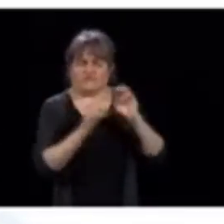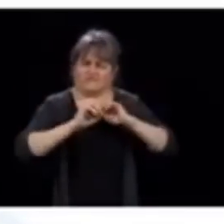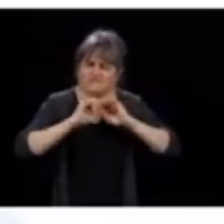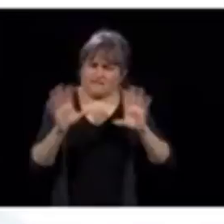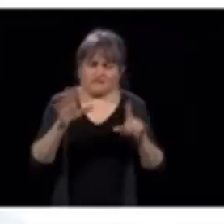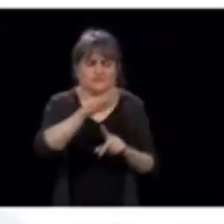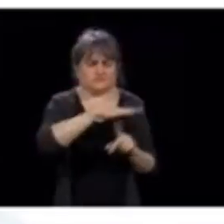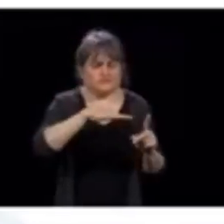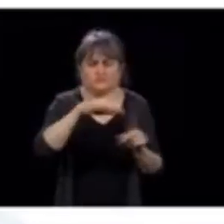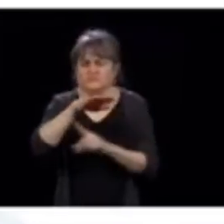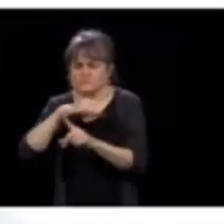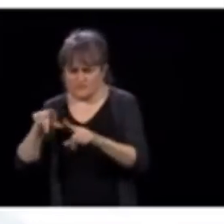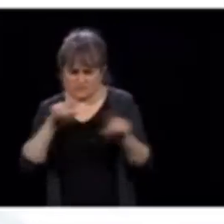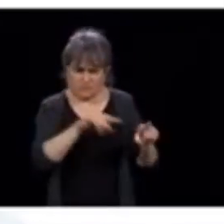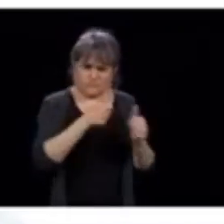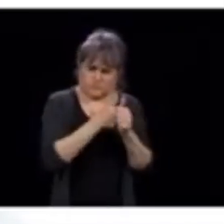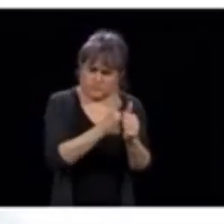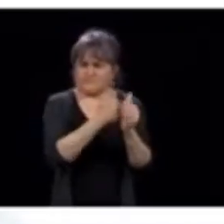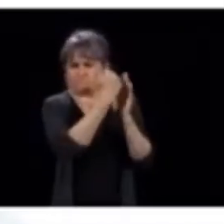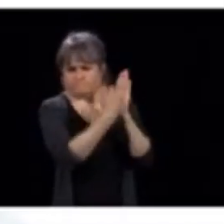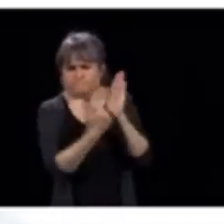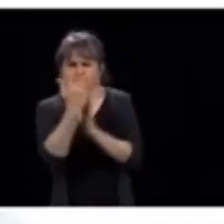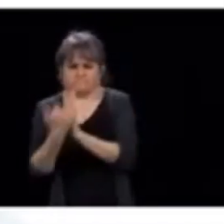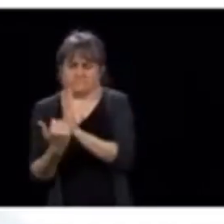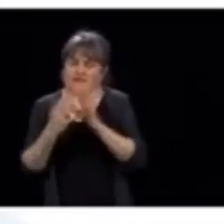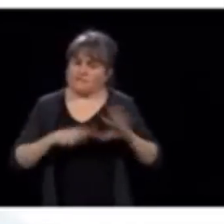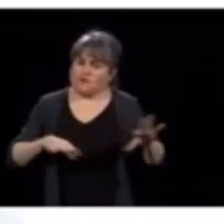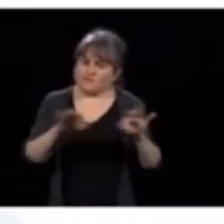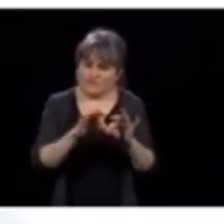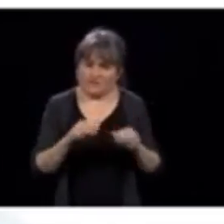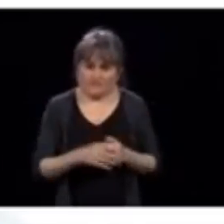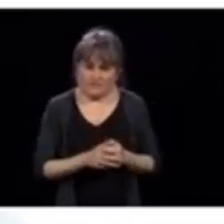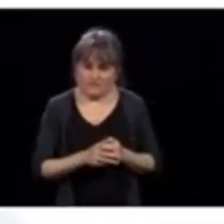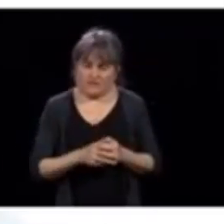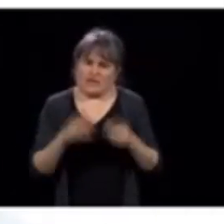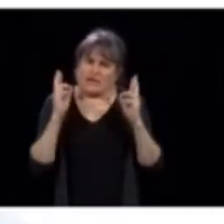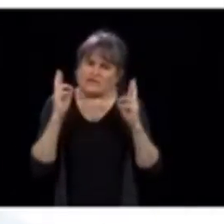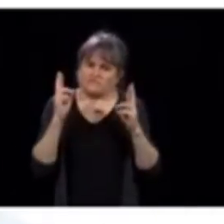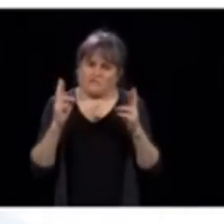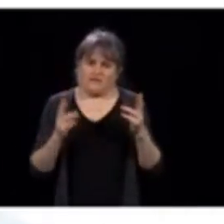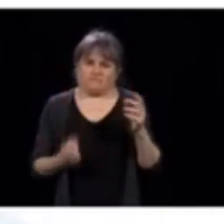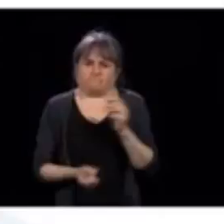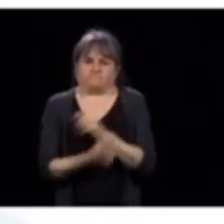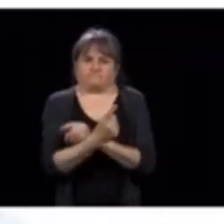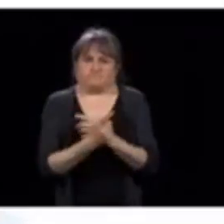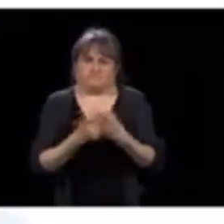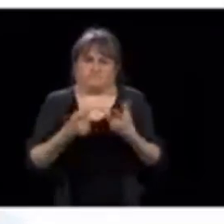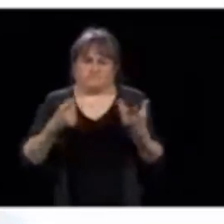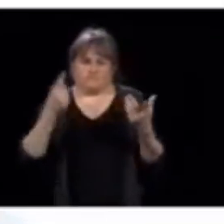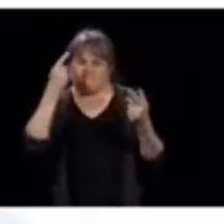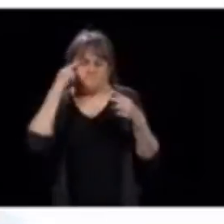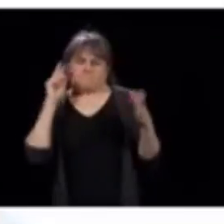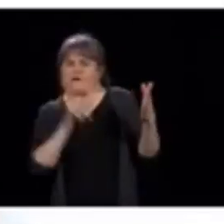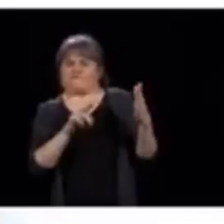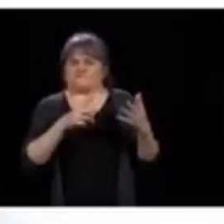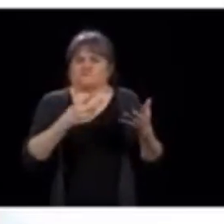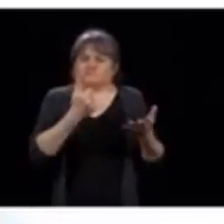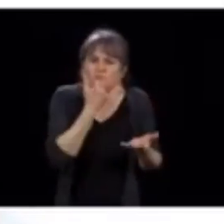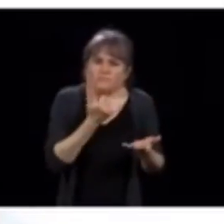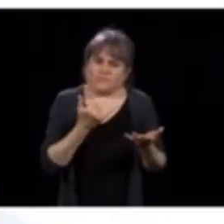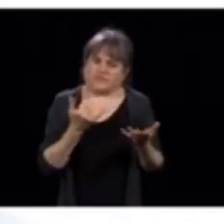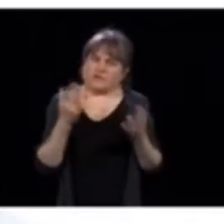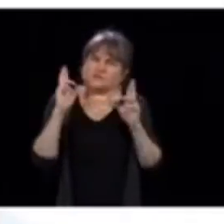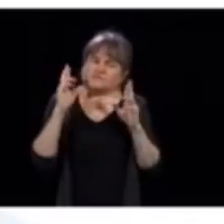situations, qui sont suivies à la lettre. Alors, on espère vraiment ne rien échapper. Moi, j'aimerais avoir les cas